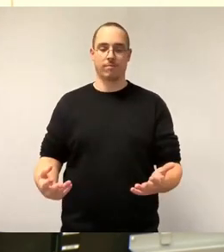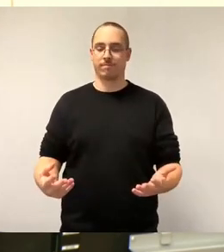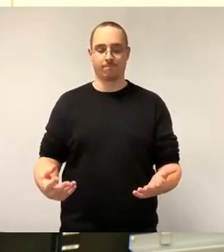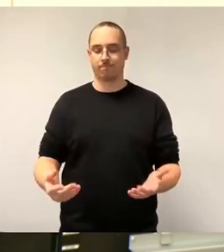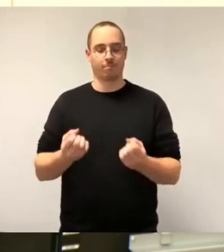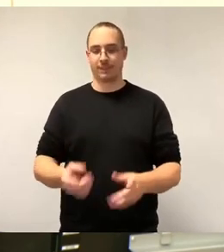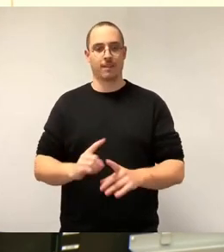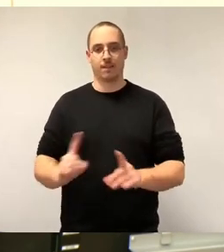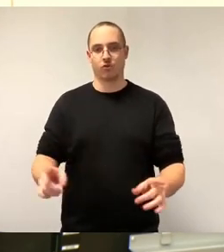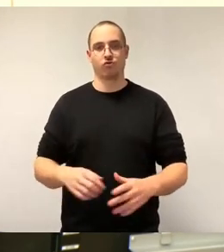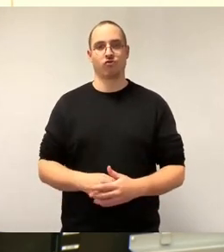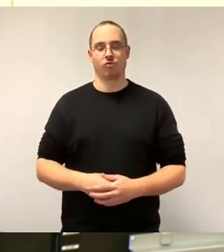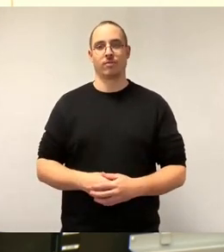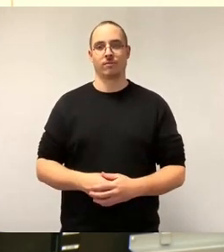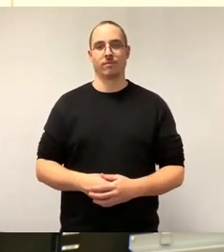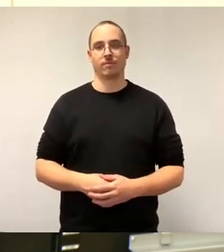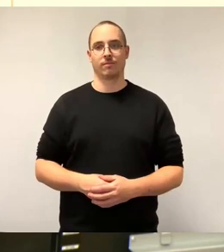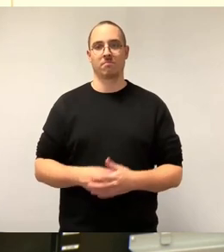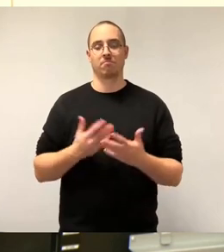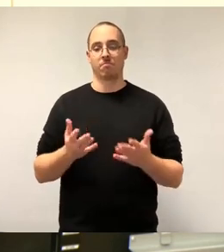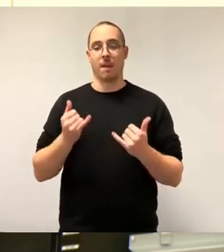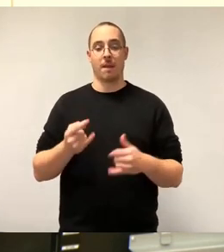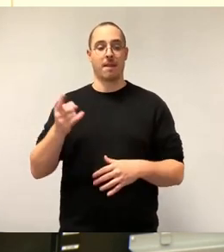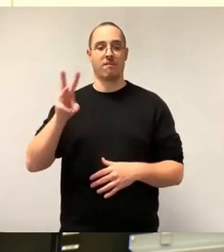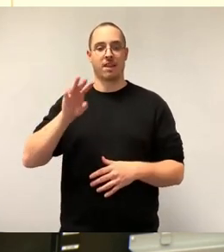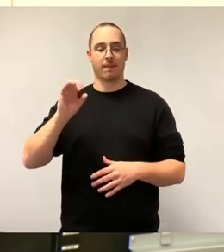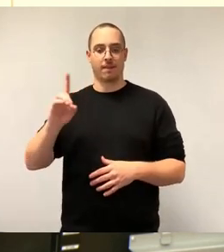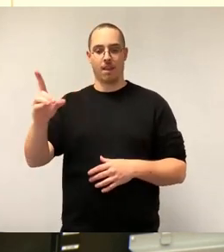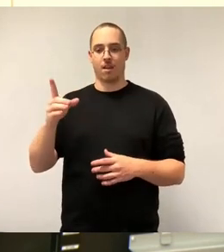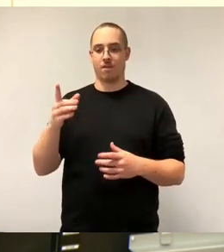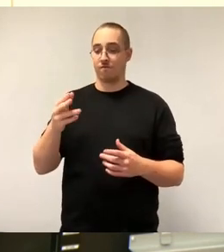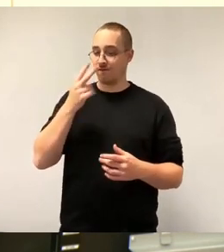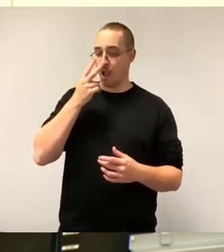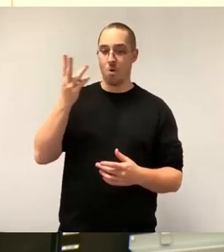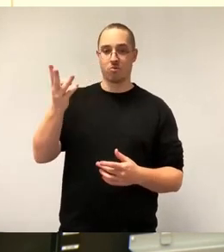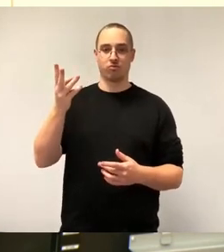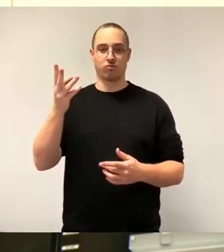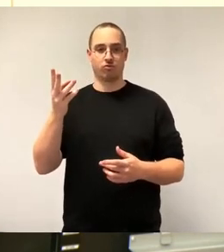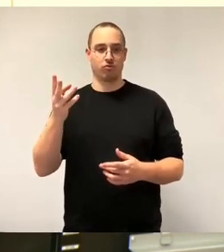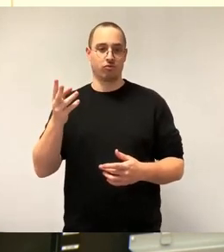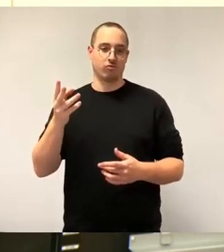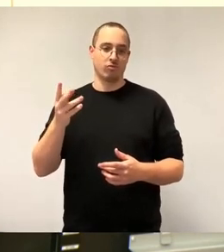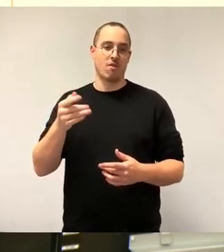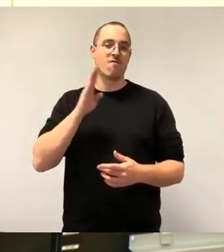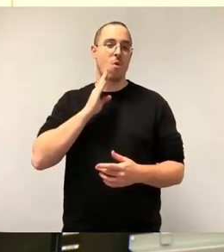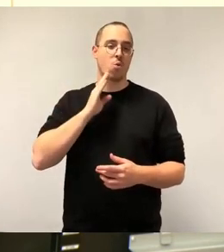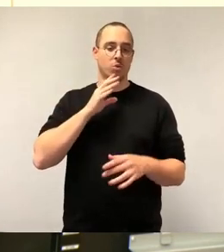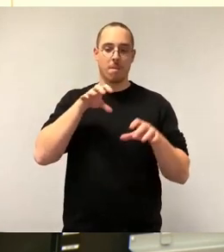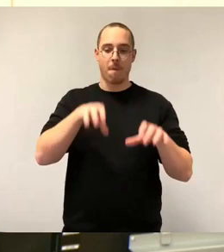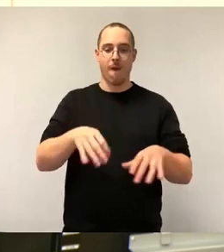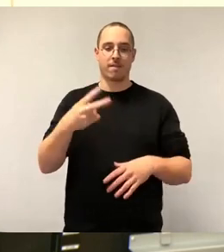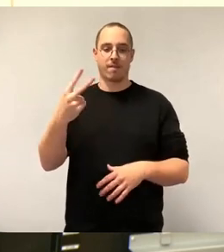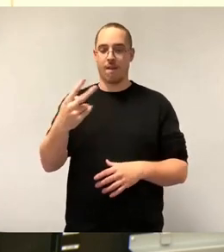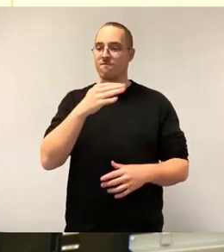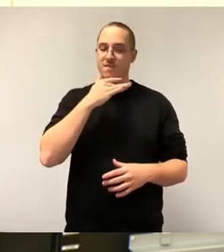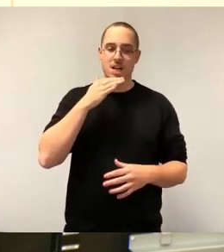WED hat inzwischen eine Größe erreicht, die in der zweiten Nachkommastelle des Wohnungsmarktes angekommen ist. Aber kommen